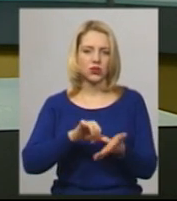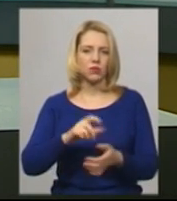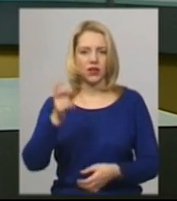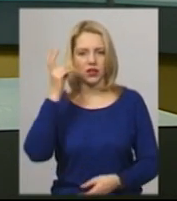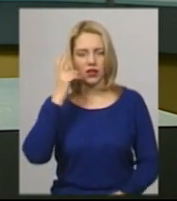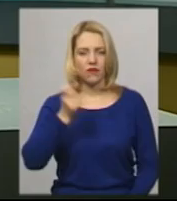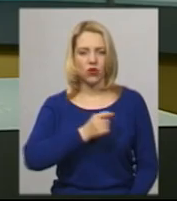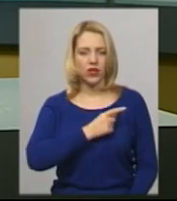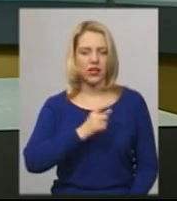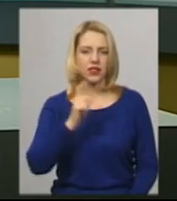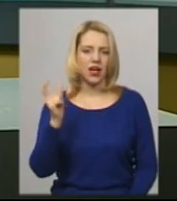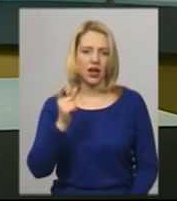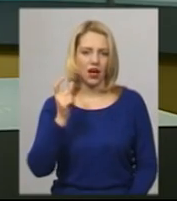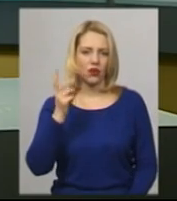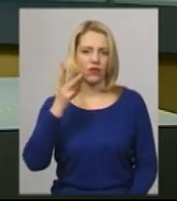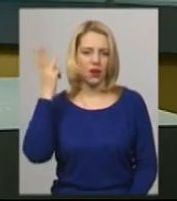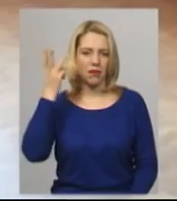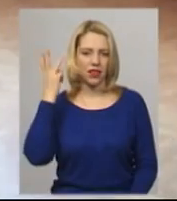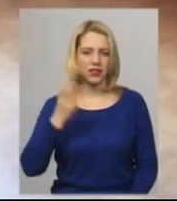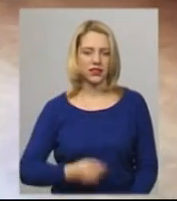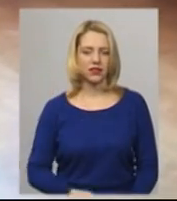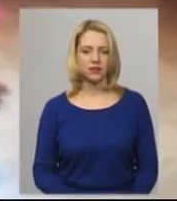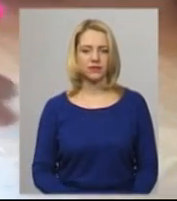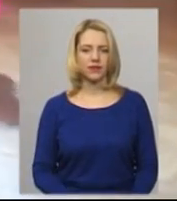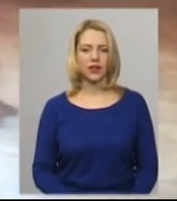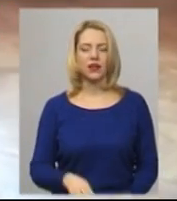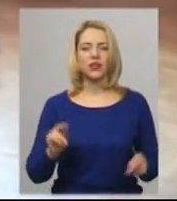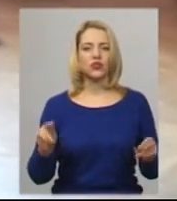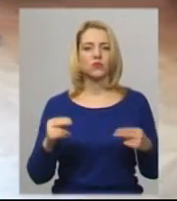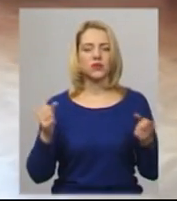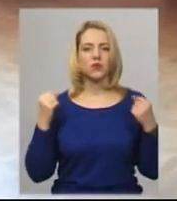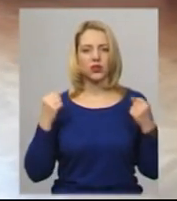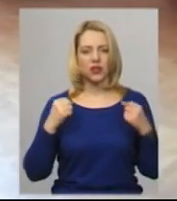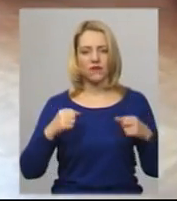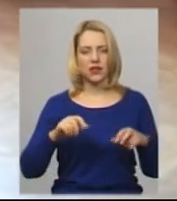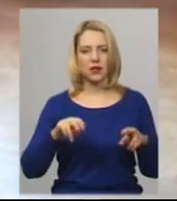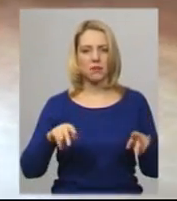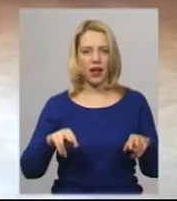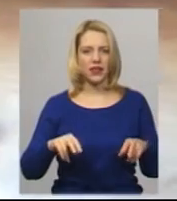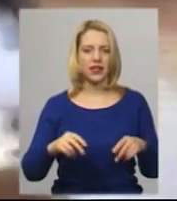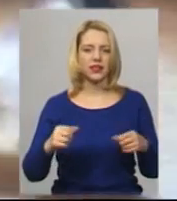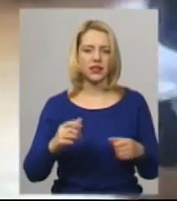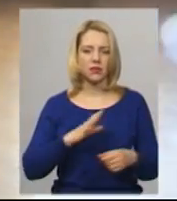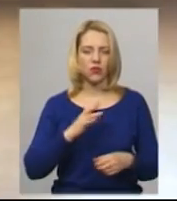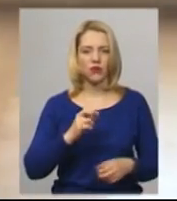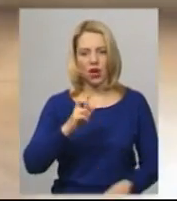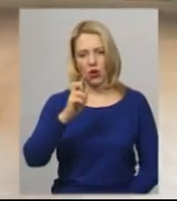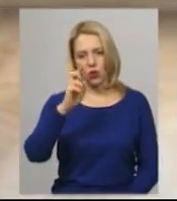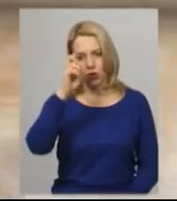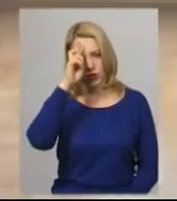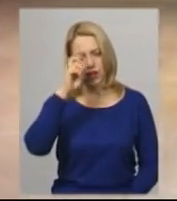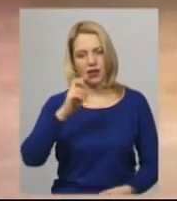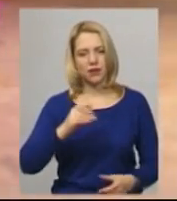Одеси, Харкова, Сум та Хмельницького. Чемпіонат зі спортивно-бальних танців відбувався в Імператорському палаці у Відні.